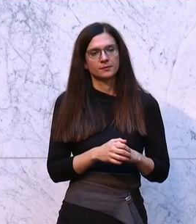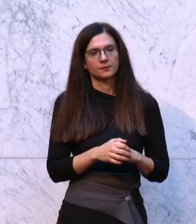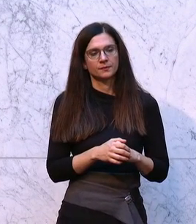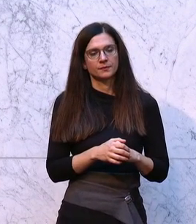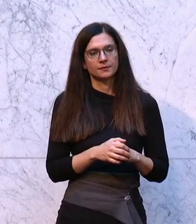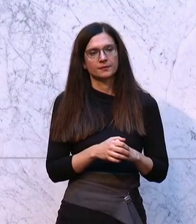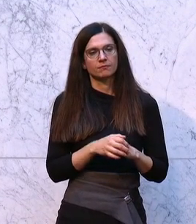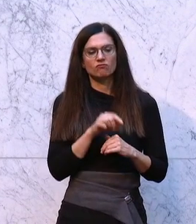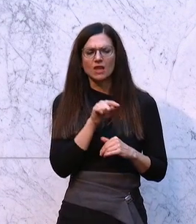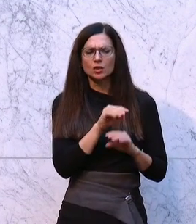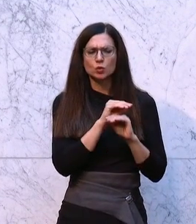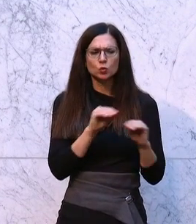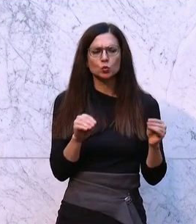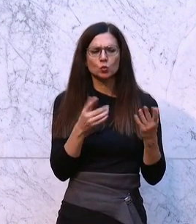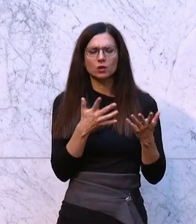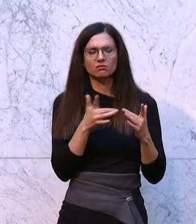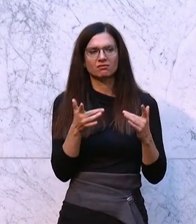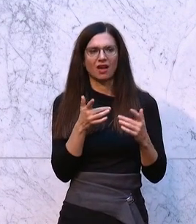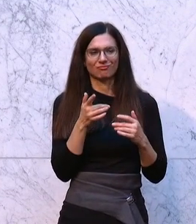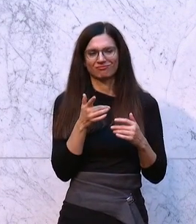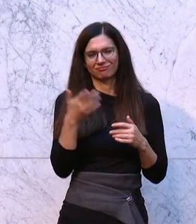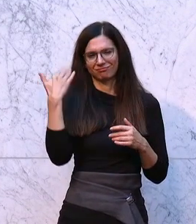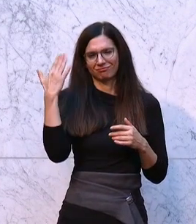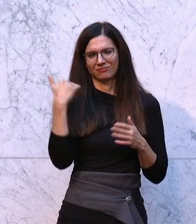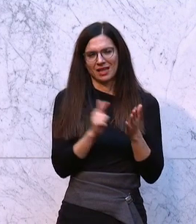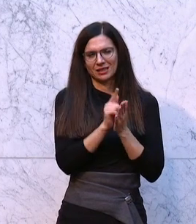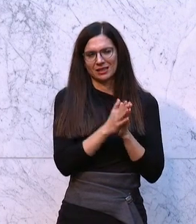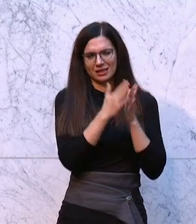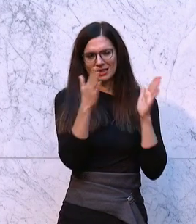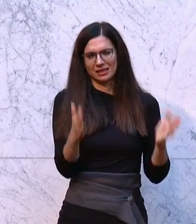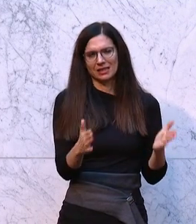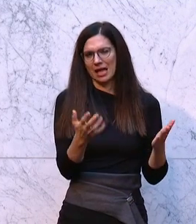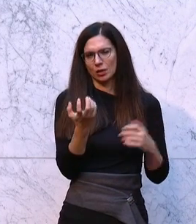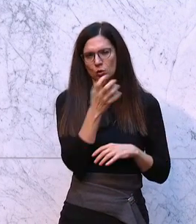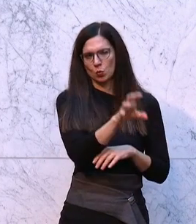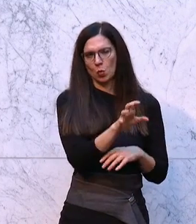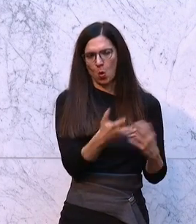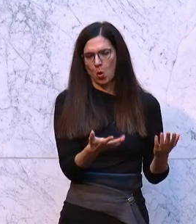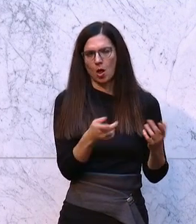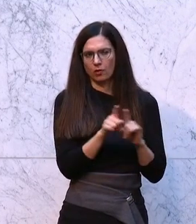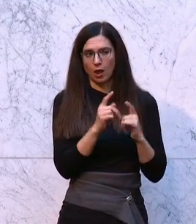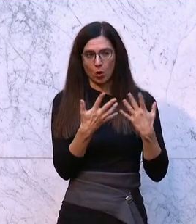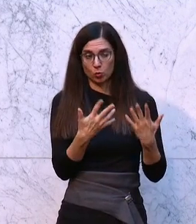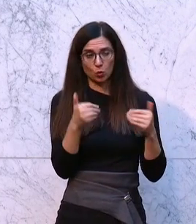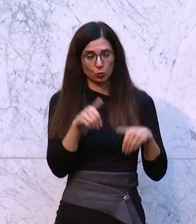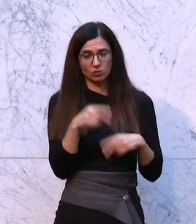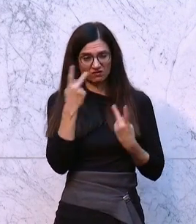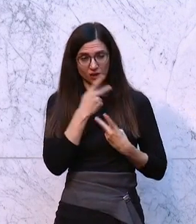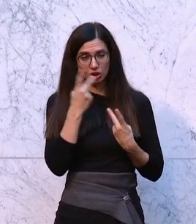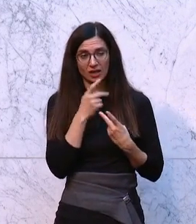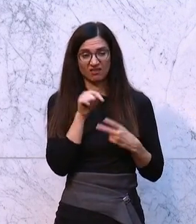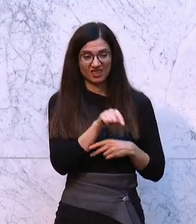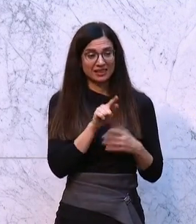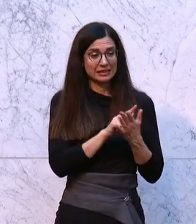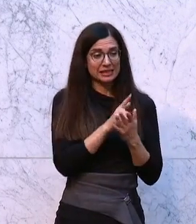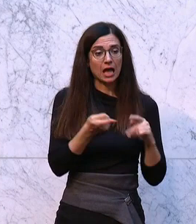als ein Ausfluss und ein Phänomen dieser triesten Perioden. Und so muss man sie verstehen, einordnen, das gehört zusammen.